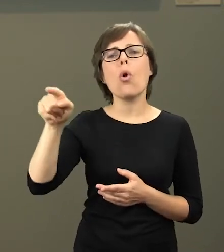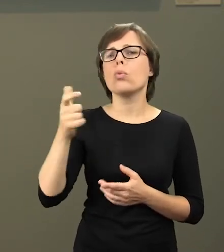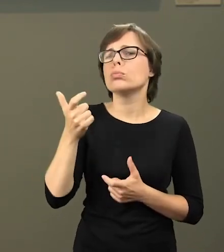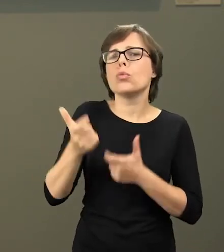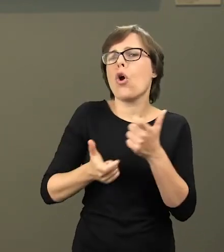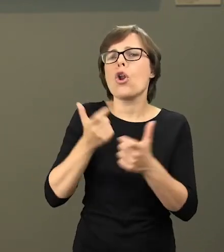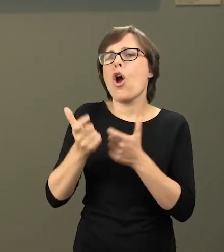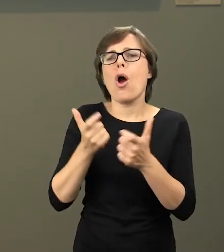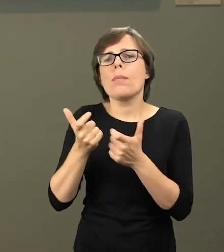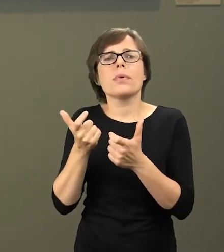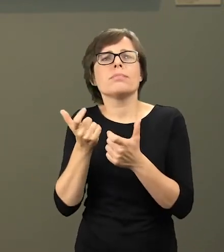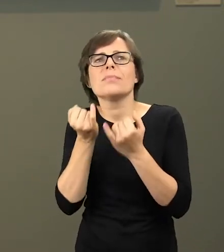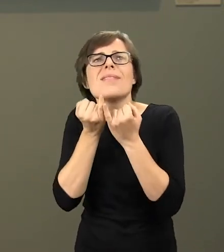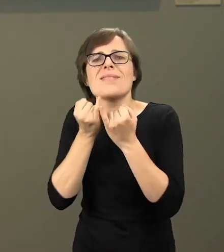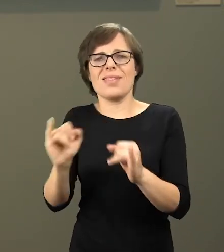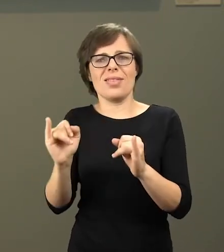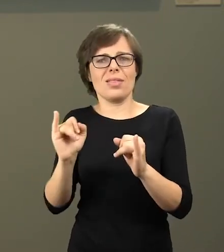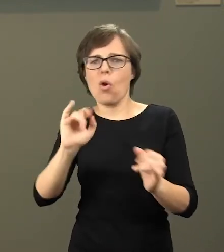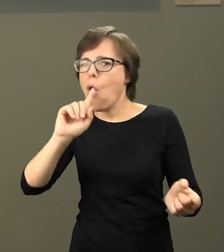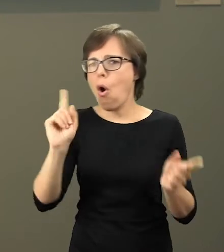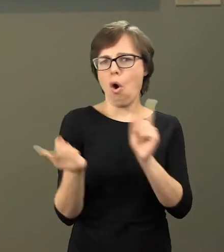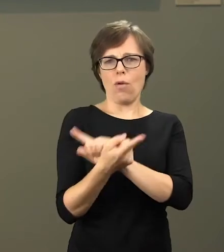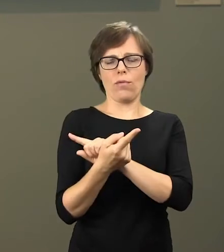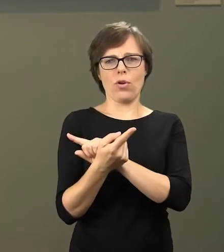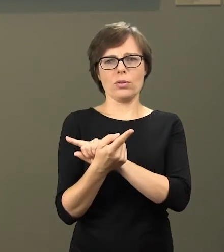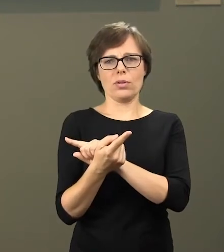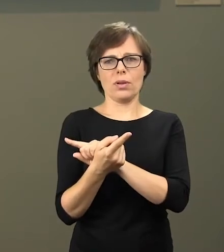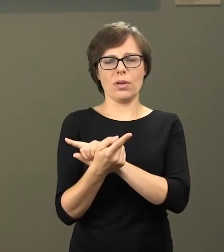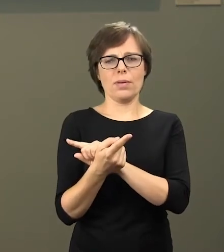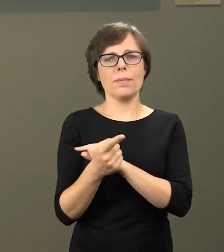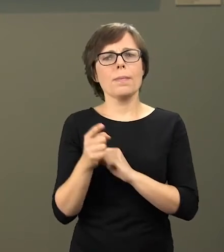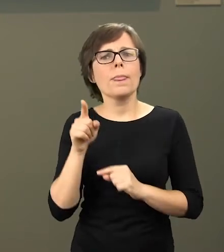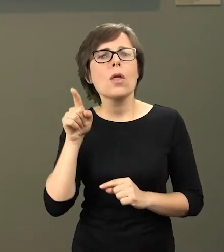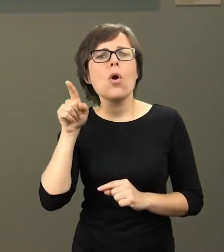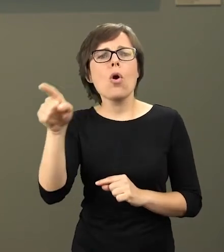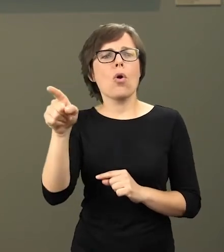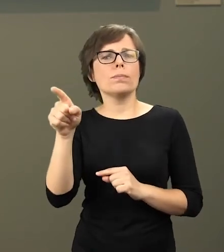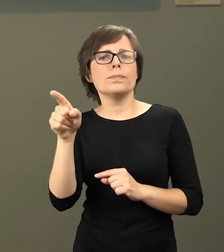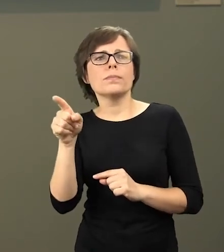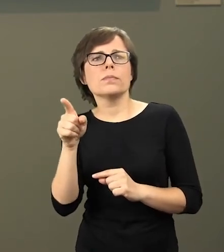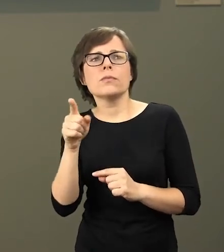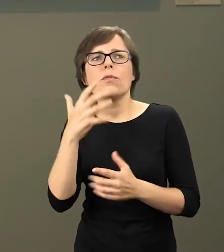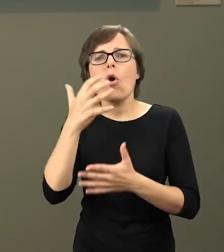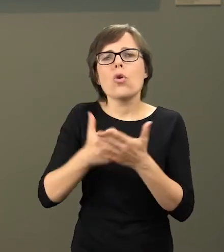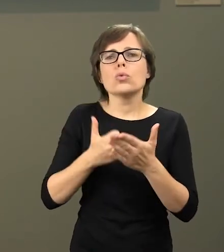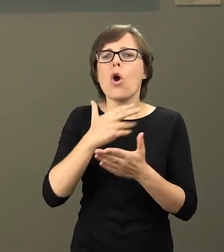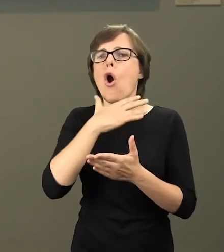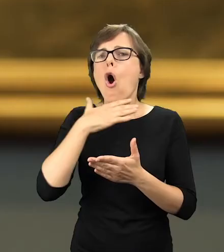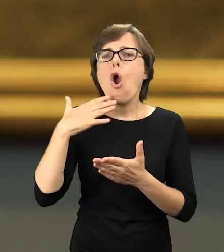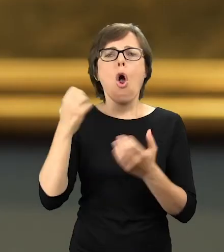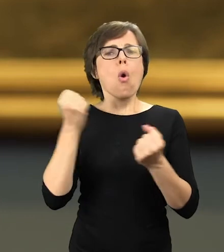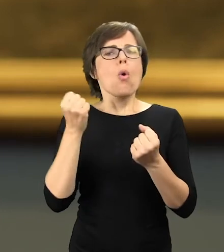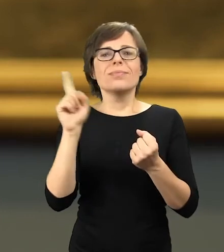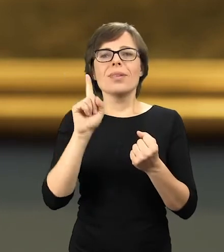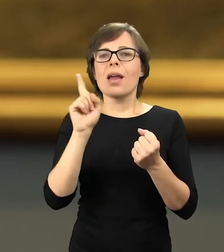tworzy język zgoła przeciwstawny, właśnie wyjątkowo prosty,